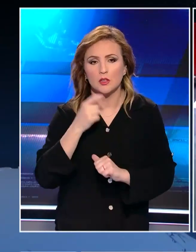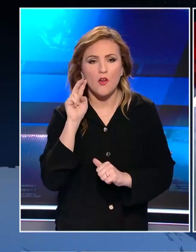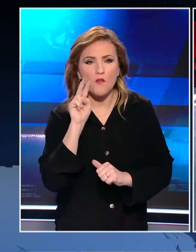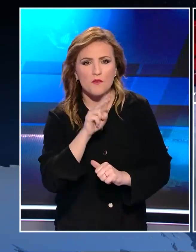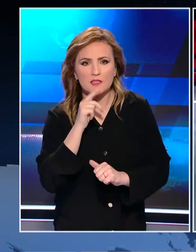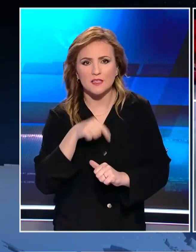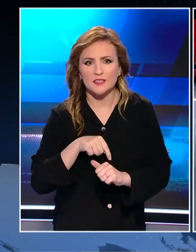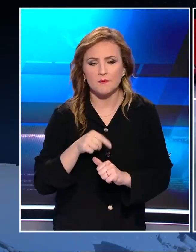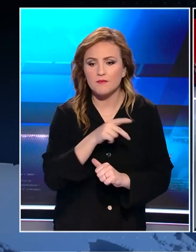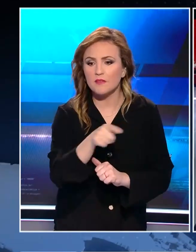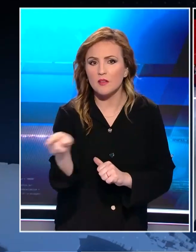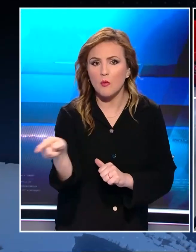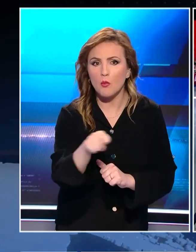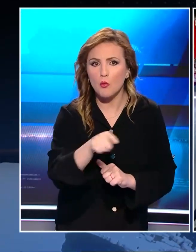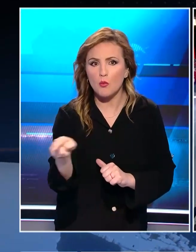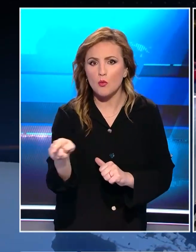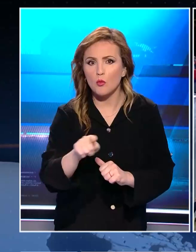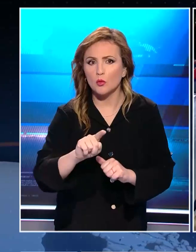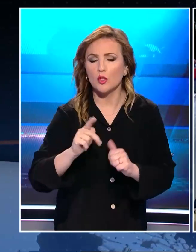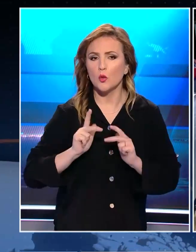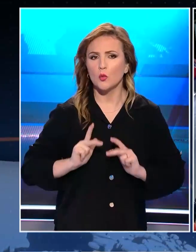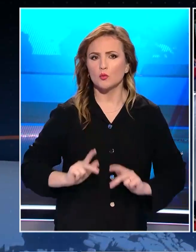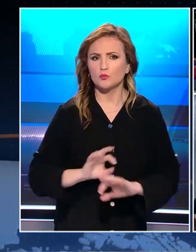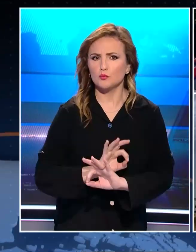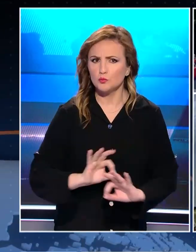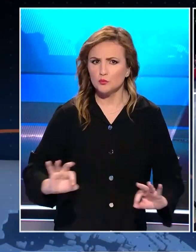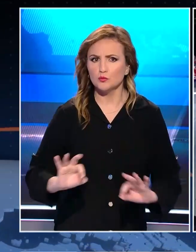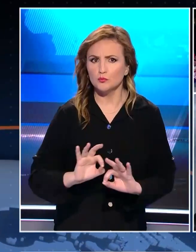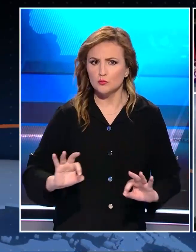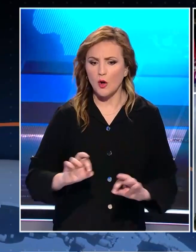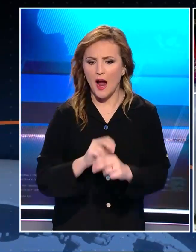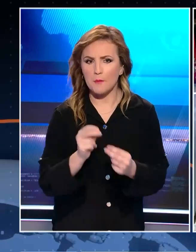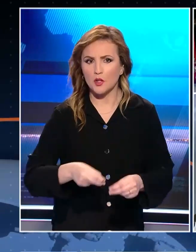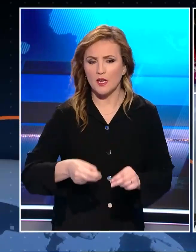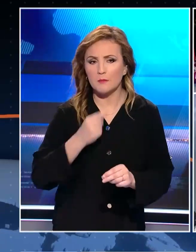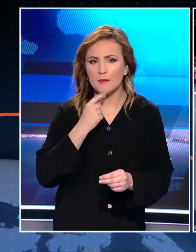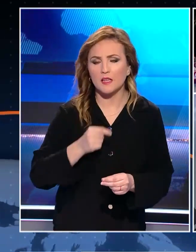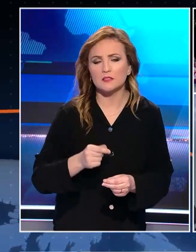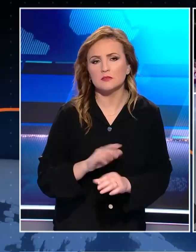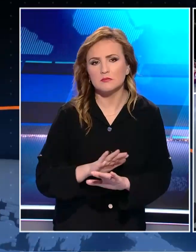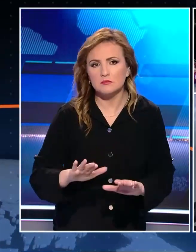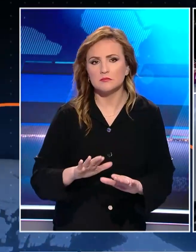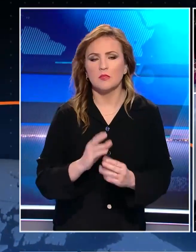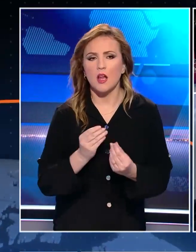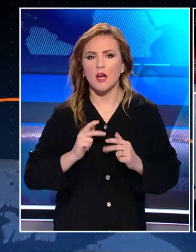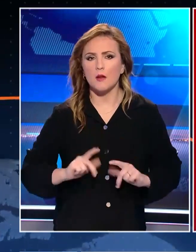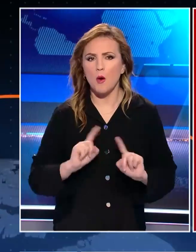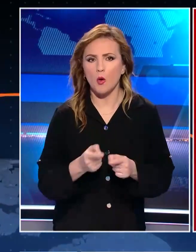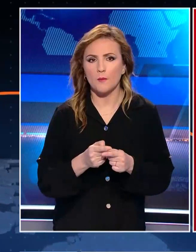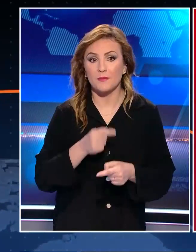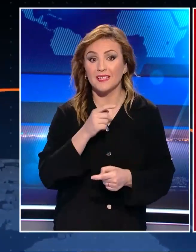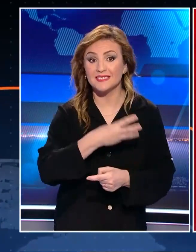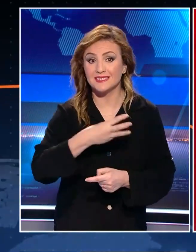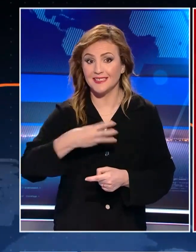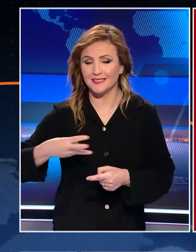φαίνεται πως αφήνει τους πάντες ικανοποιημένους ή αποτελεί μια οδό διαφυγής. Σύμφωνα με αυτή τη διατύπωση, ο